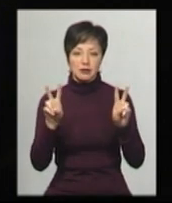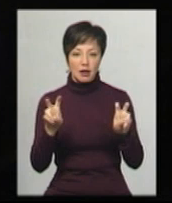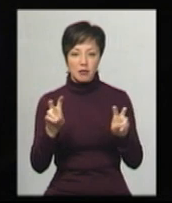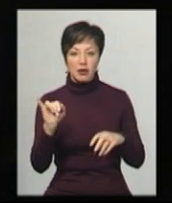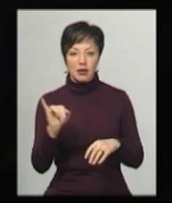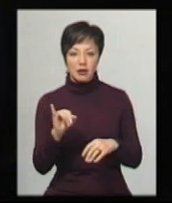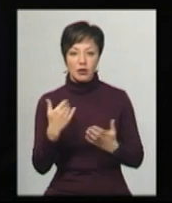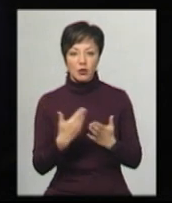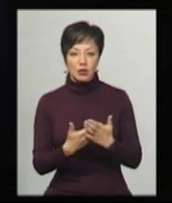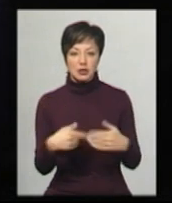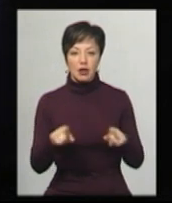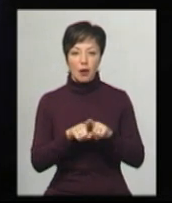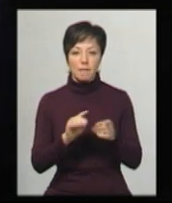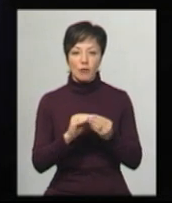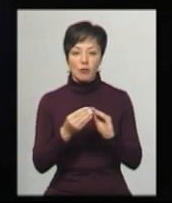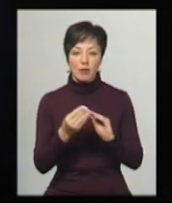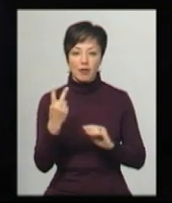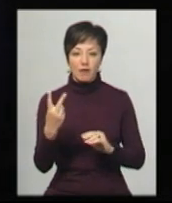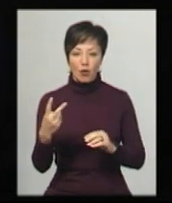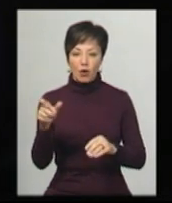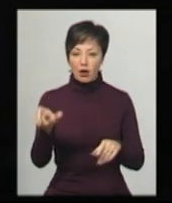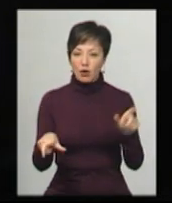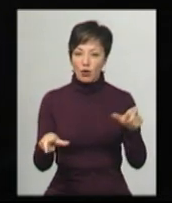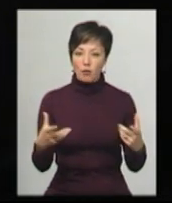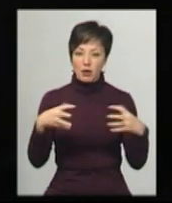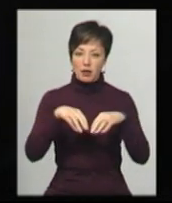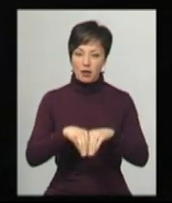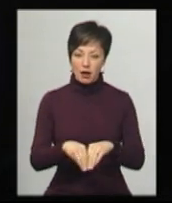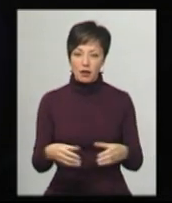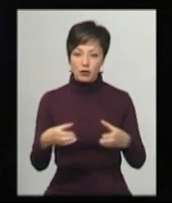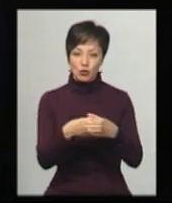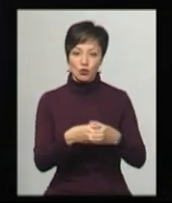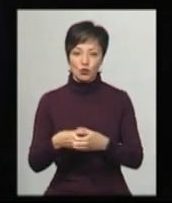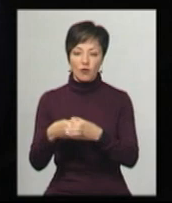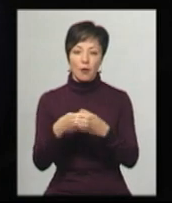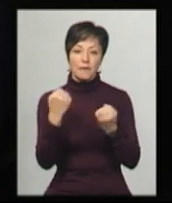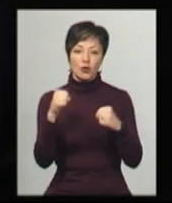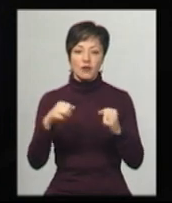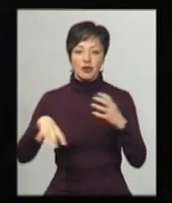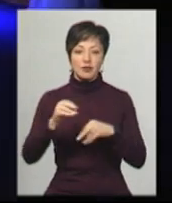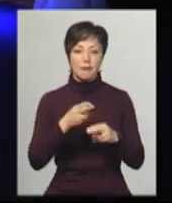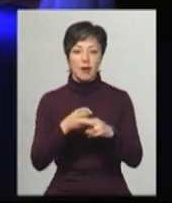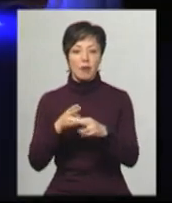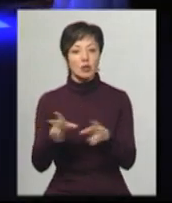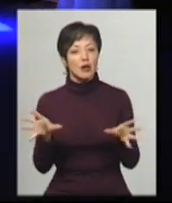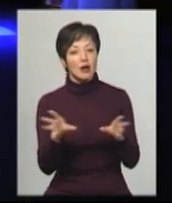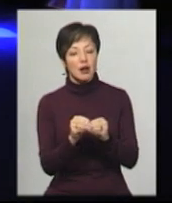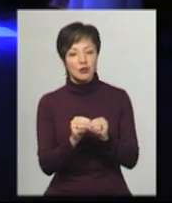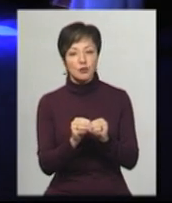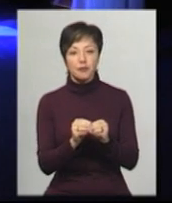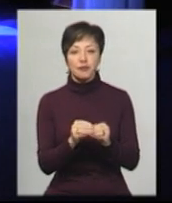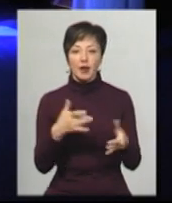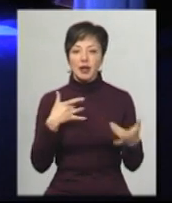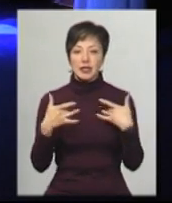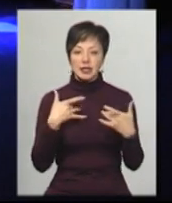І от така проблема двох героїв об'єднала, і вони згуртувалися, і подолали всі перегони разом. Актриса театру